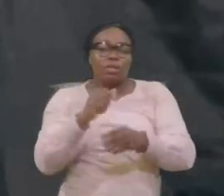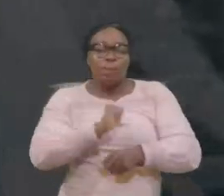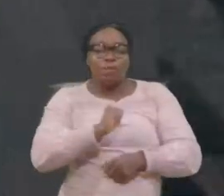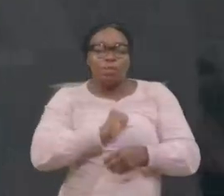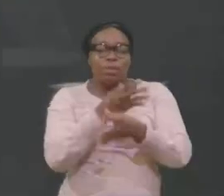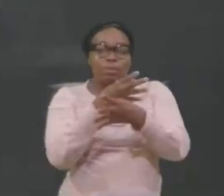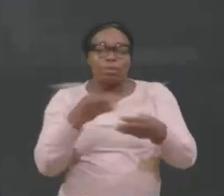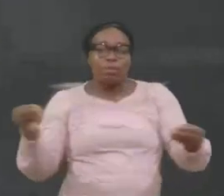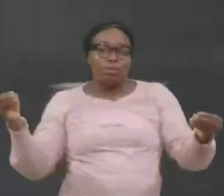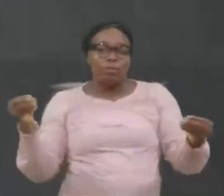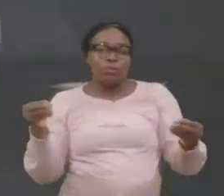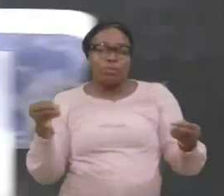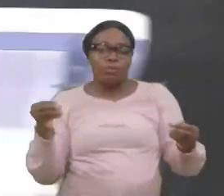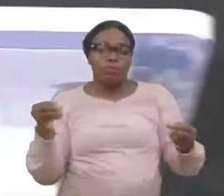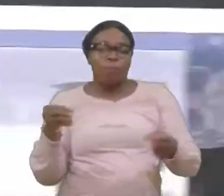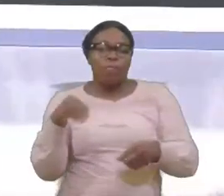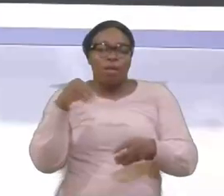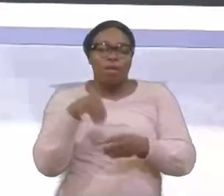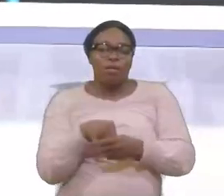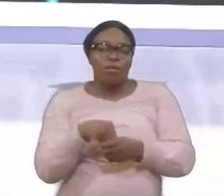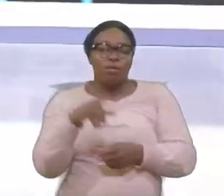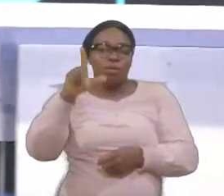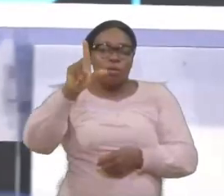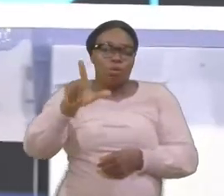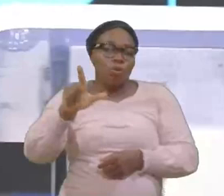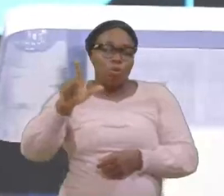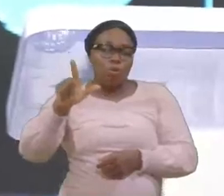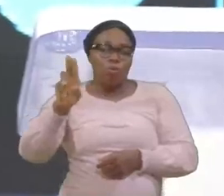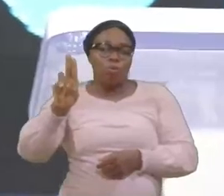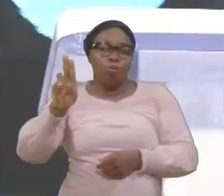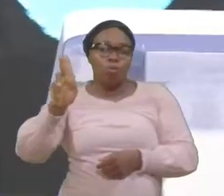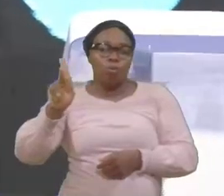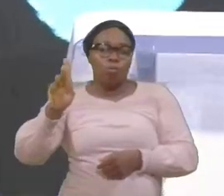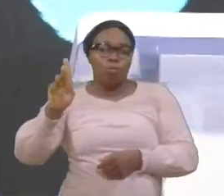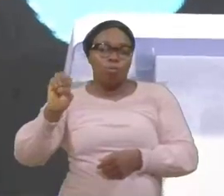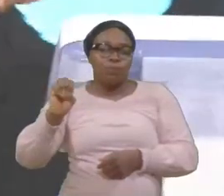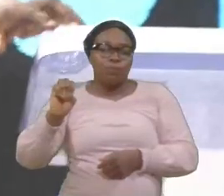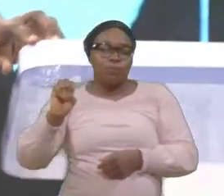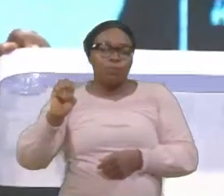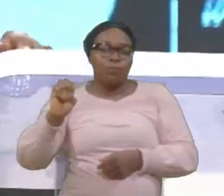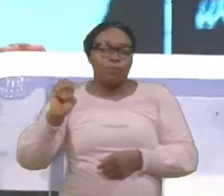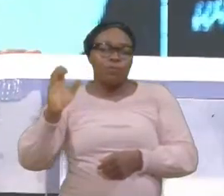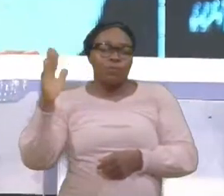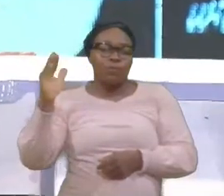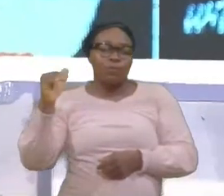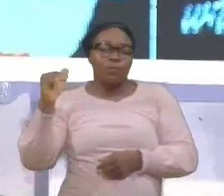personnel, La solution personnelle, En Luc chapitre 15, Nous lisons le verset 23,